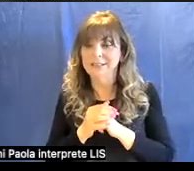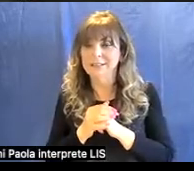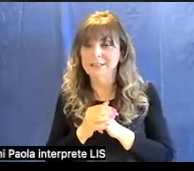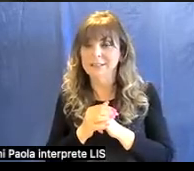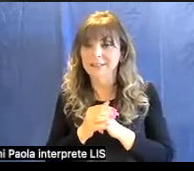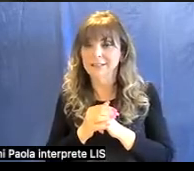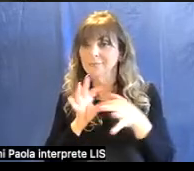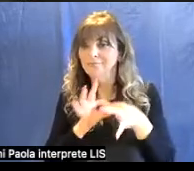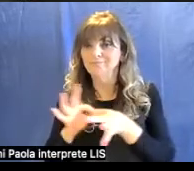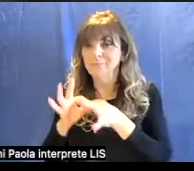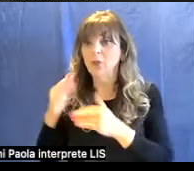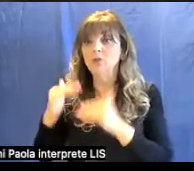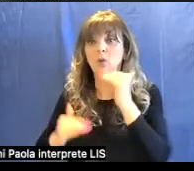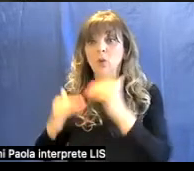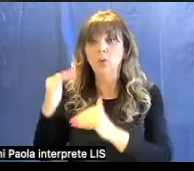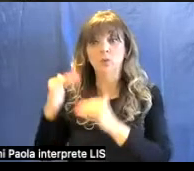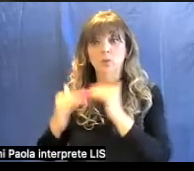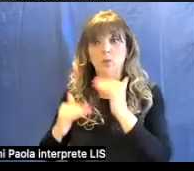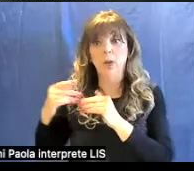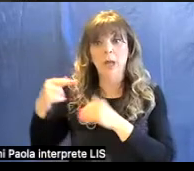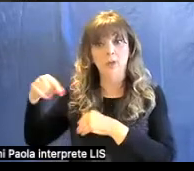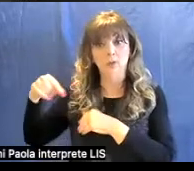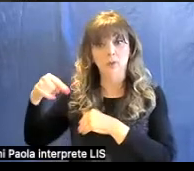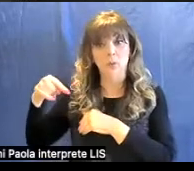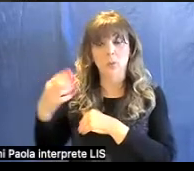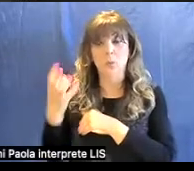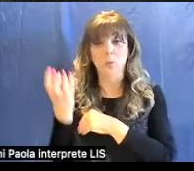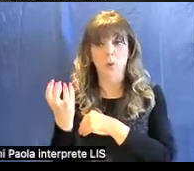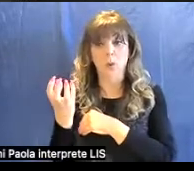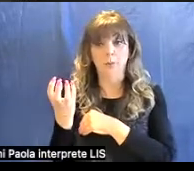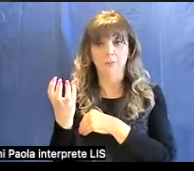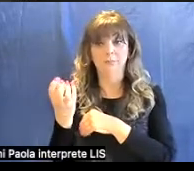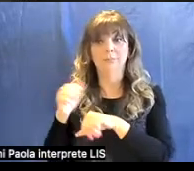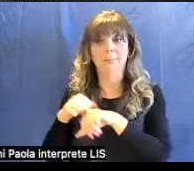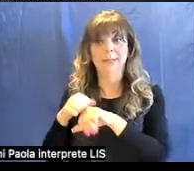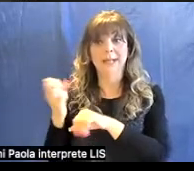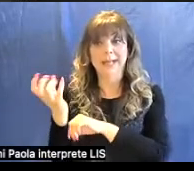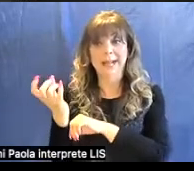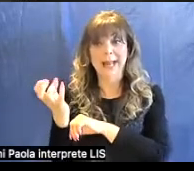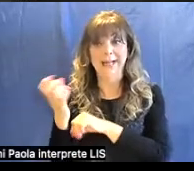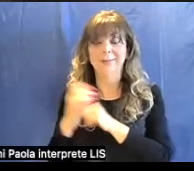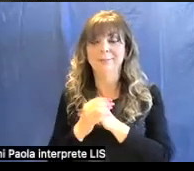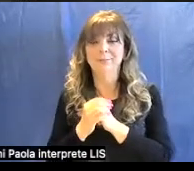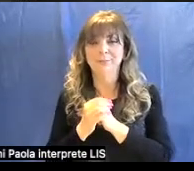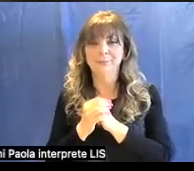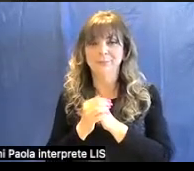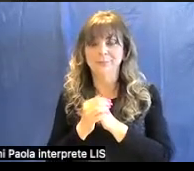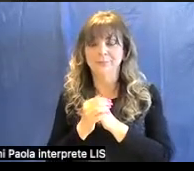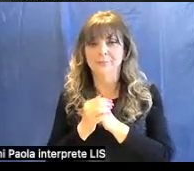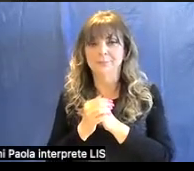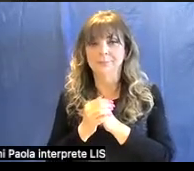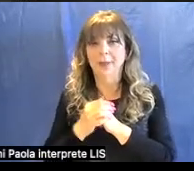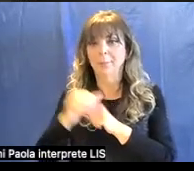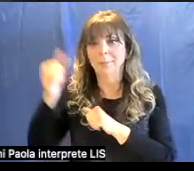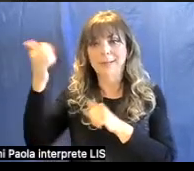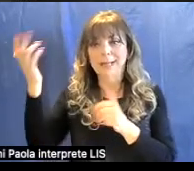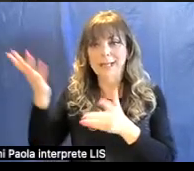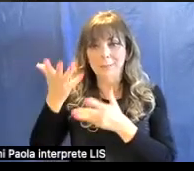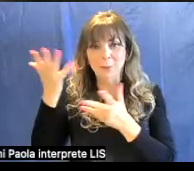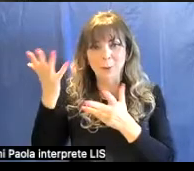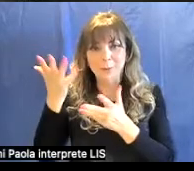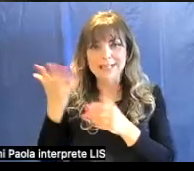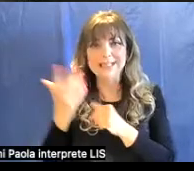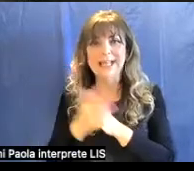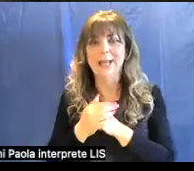legate alla struttura propria del minerale. Allora, dicevamo, nel primo caso, il caso